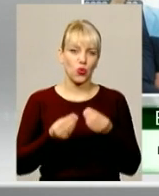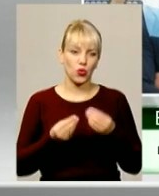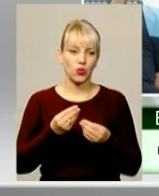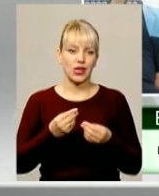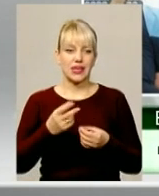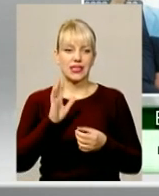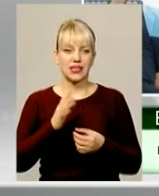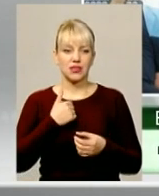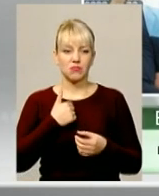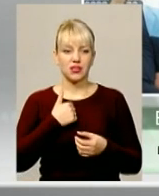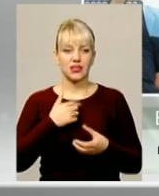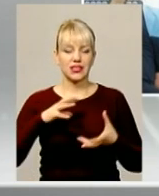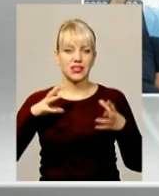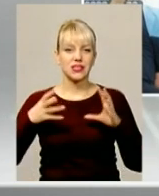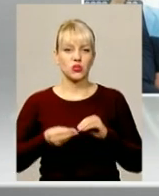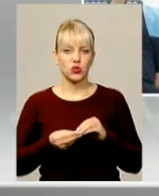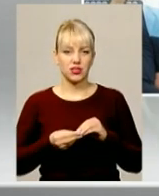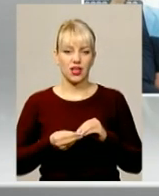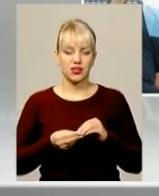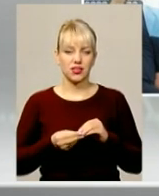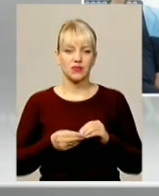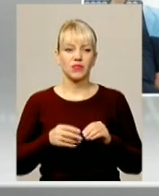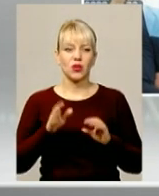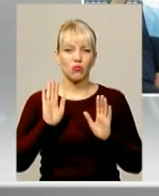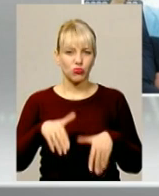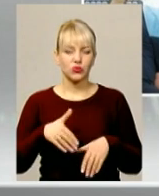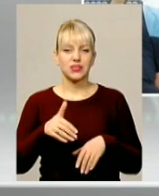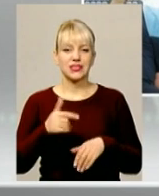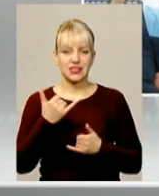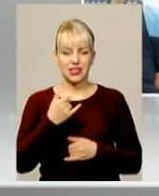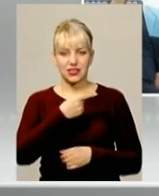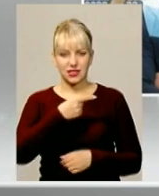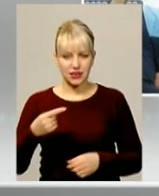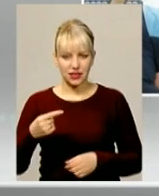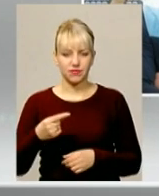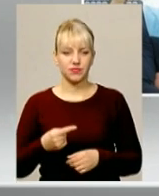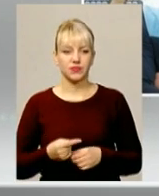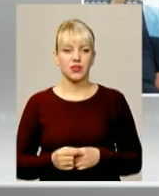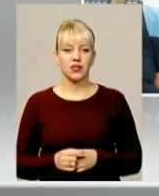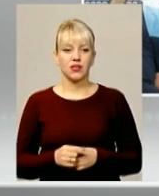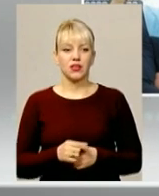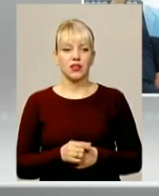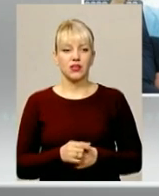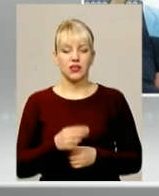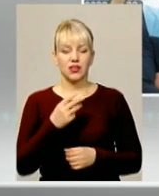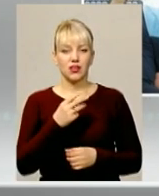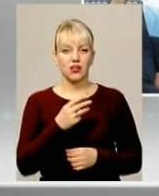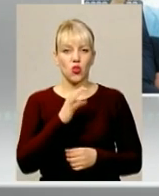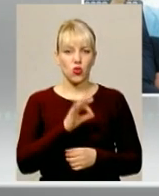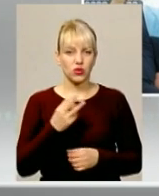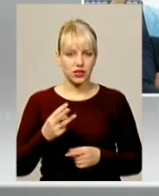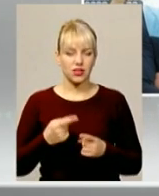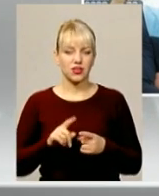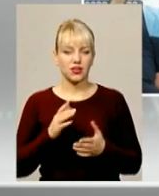жертвуємо результатом, хай він буде такий незадовільний, розгромний тренув чотири ночі з Днівою Тернопіль,